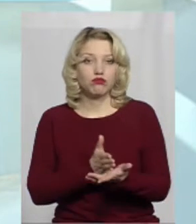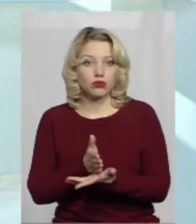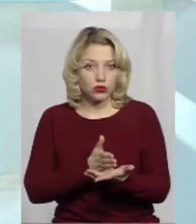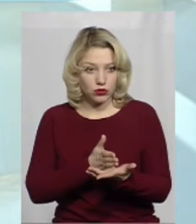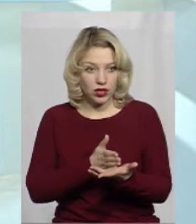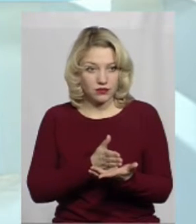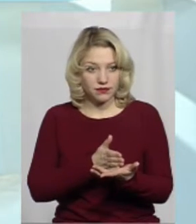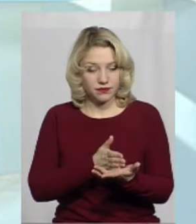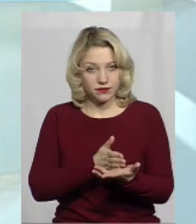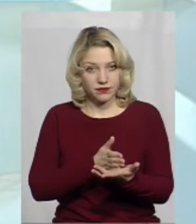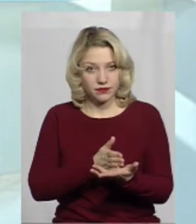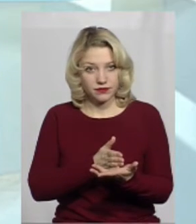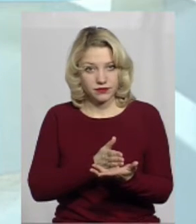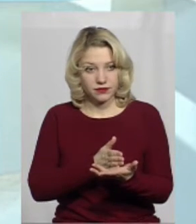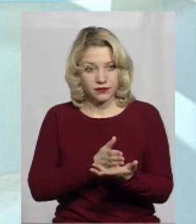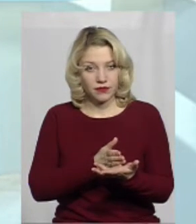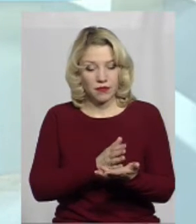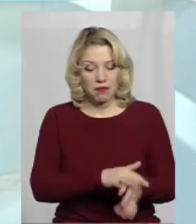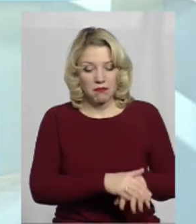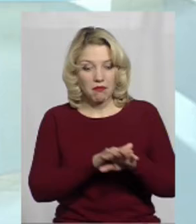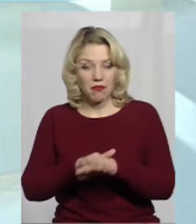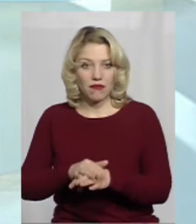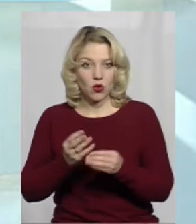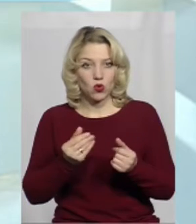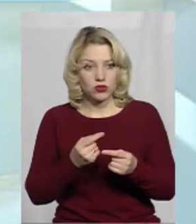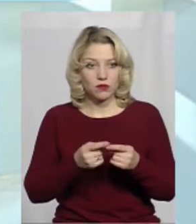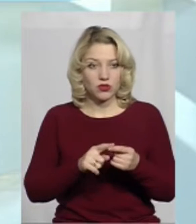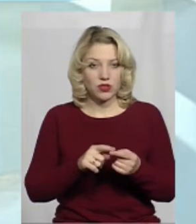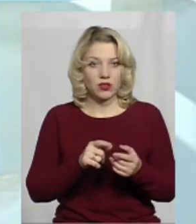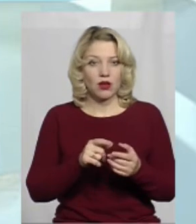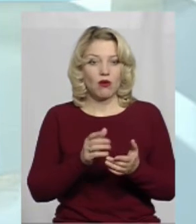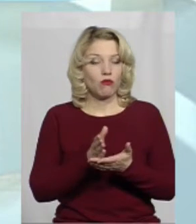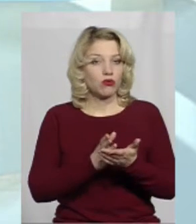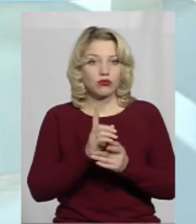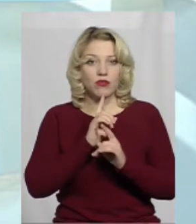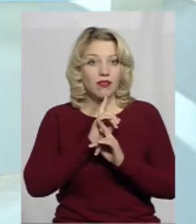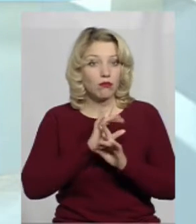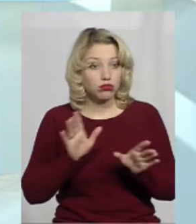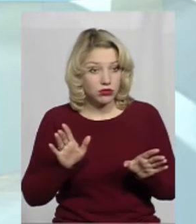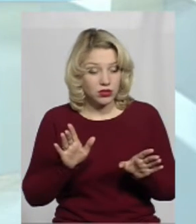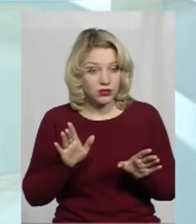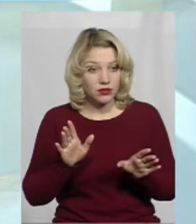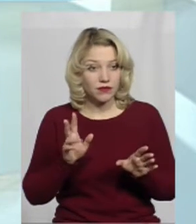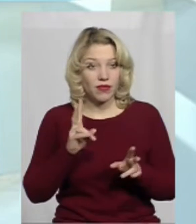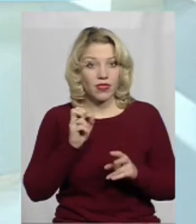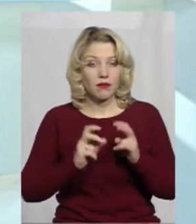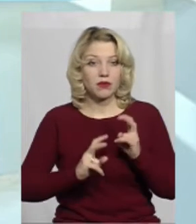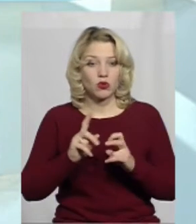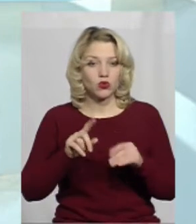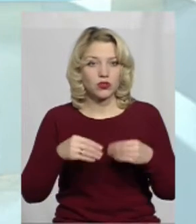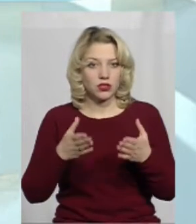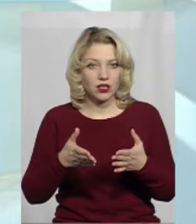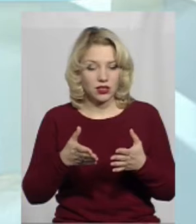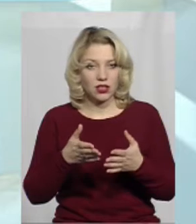перерахування коштів по цій послугі здійснюватися не буде на підприємства, які надають